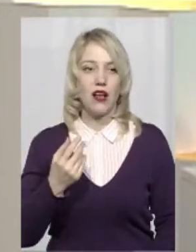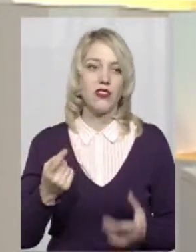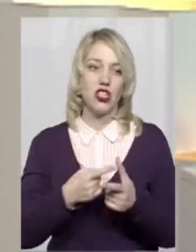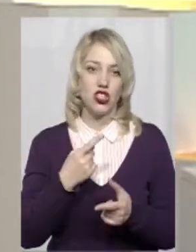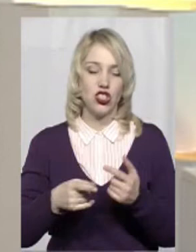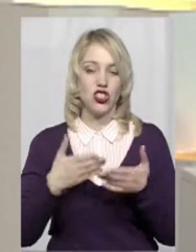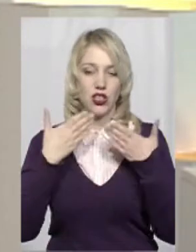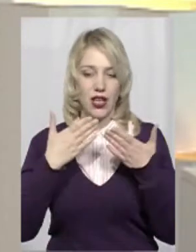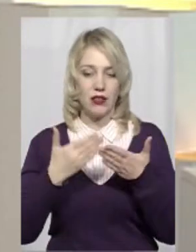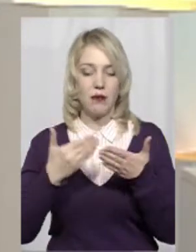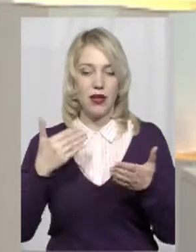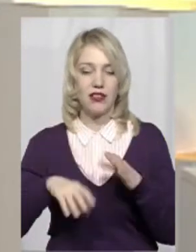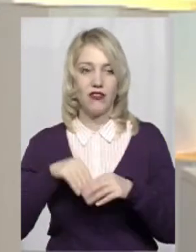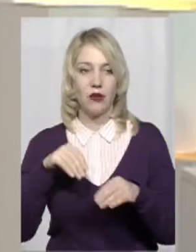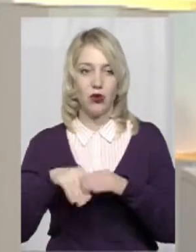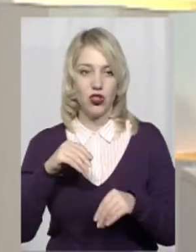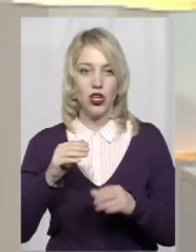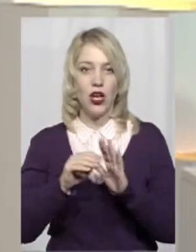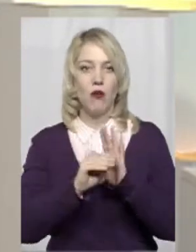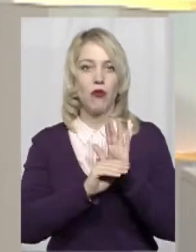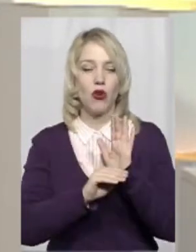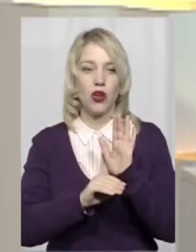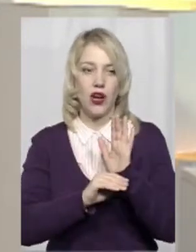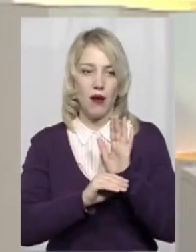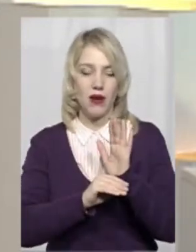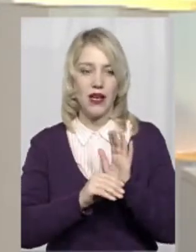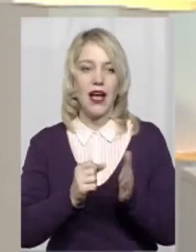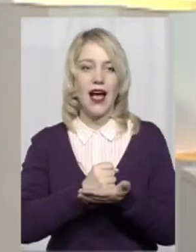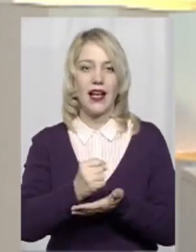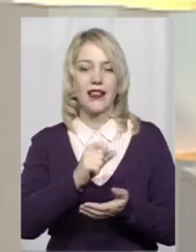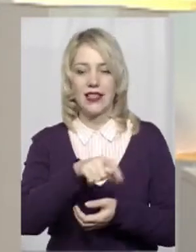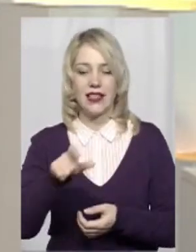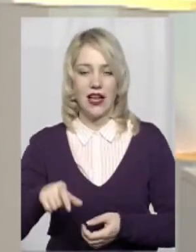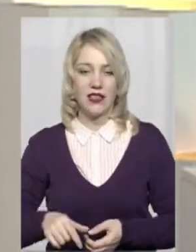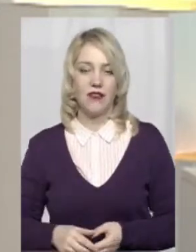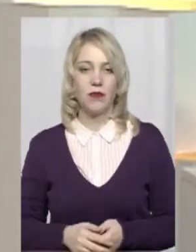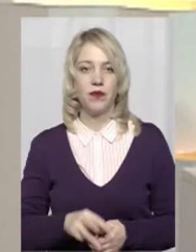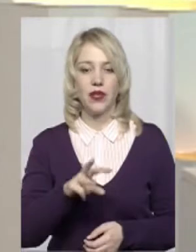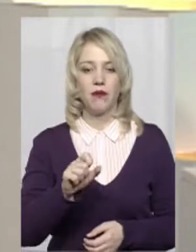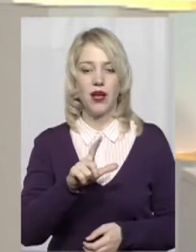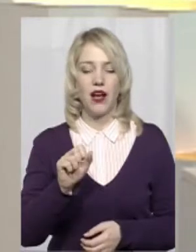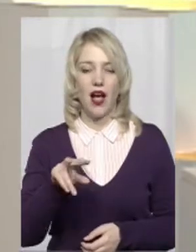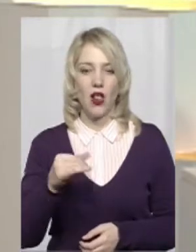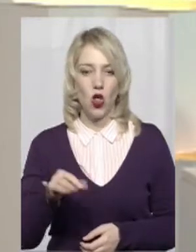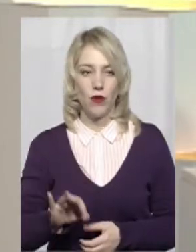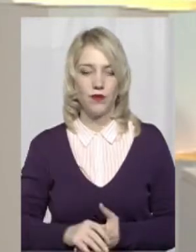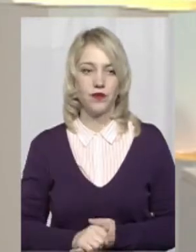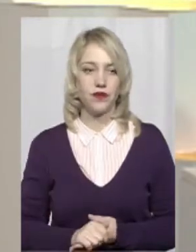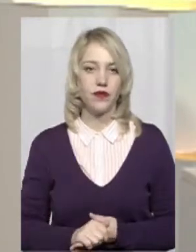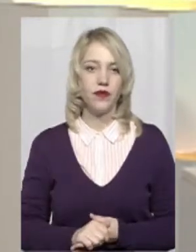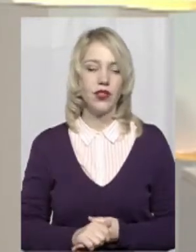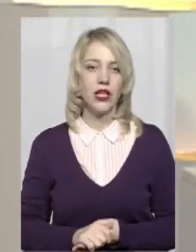читають вони передвиборчі програми кандидатів. Михайло, добрий вечір, ви на зв'язку? Алло, доброго дня.